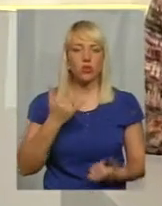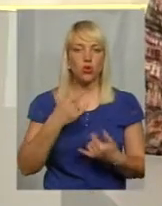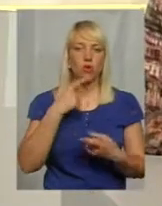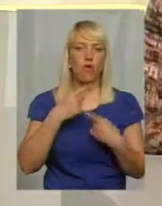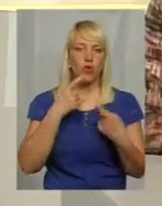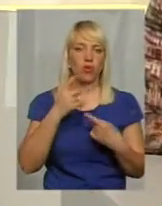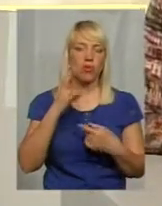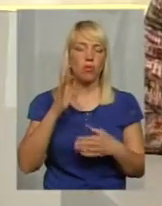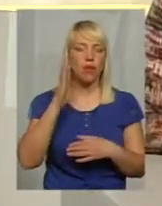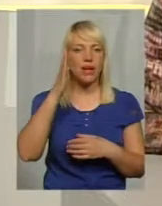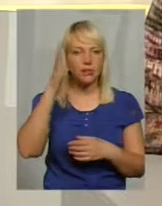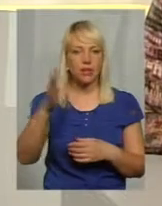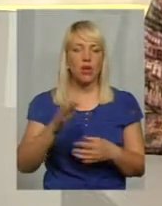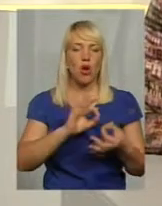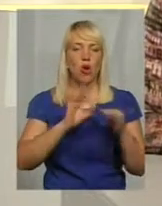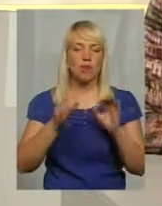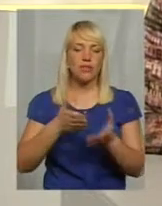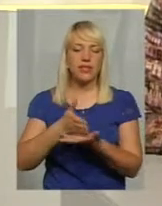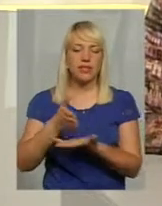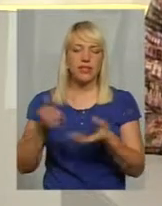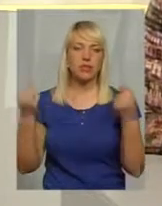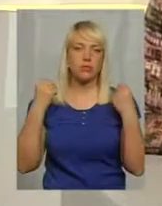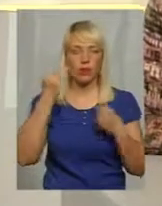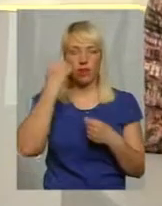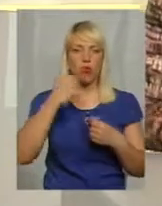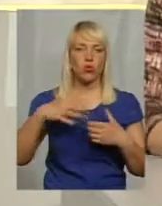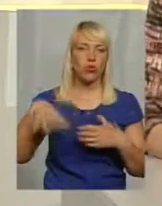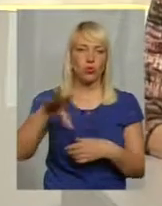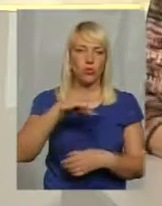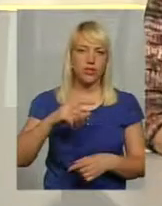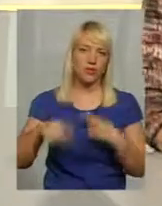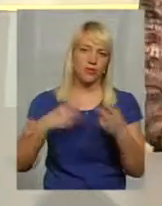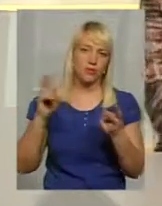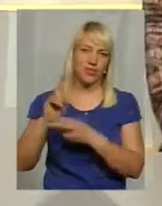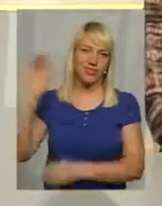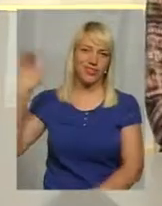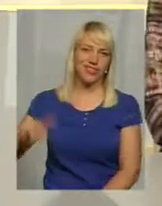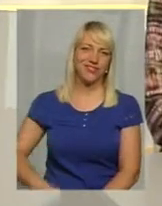перспективи олімпійських видів спорту. Дякую всім. Побачимось уже невдовзі.